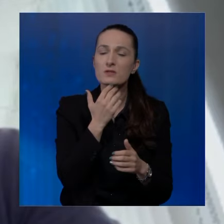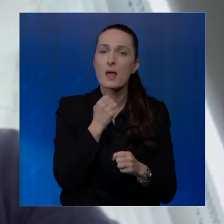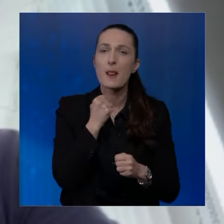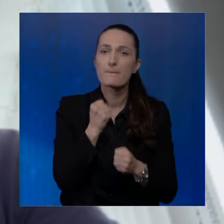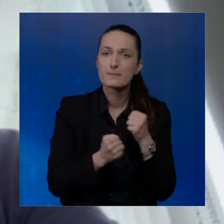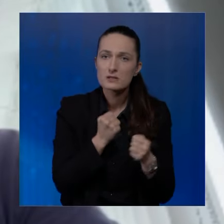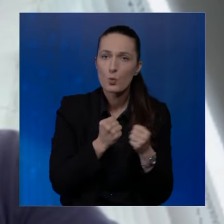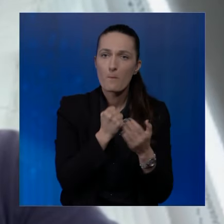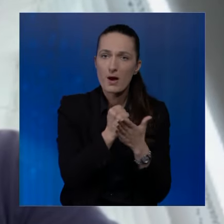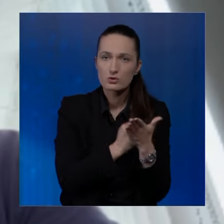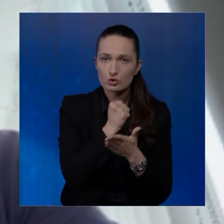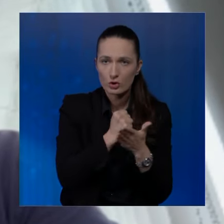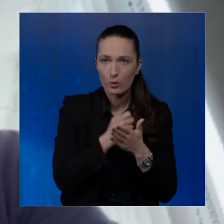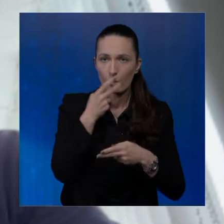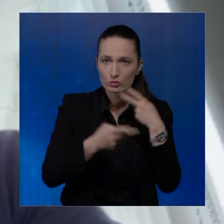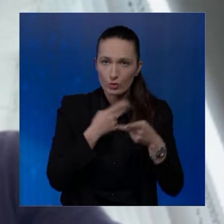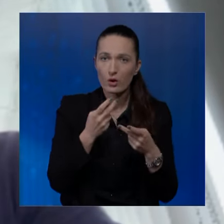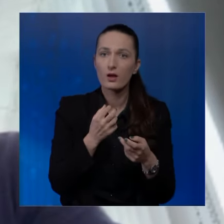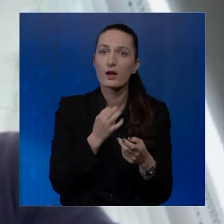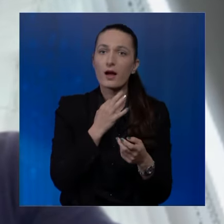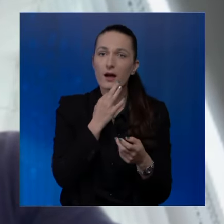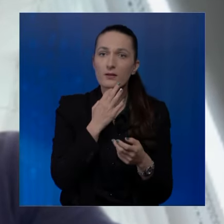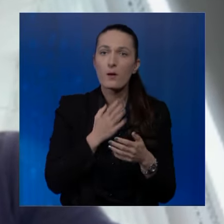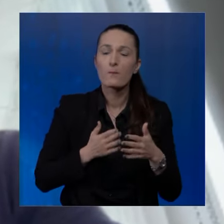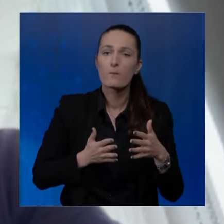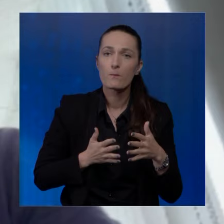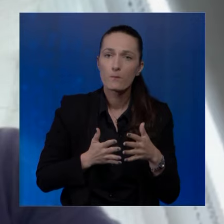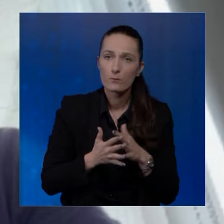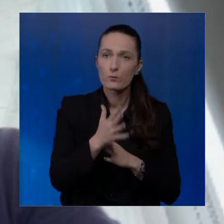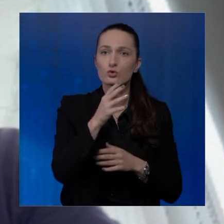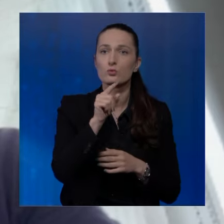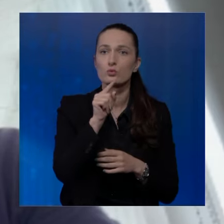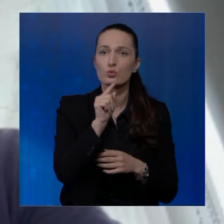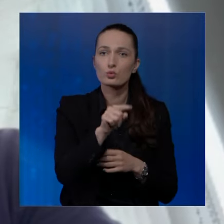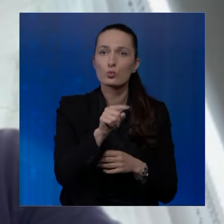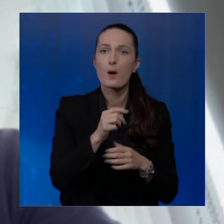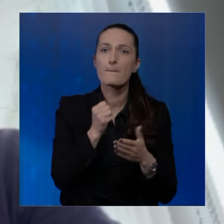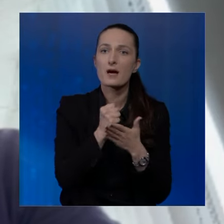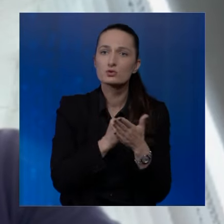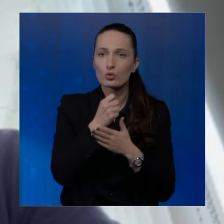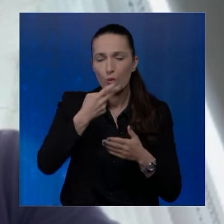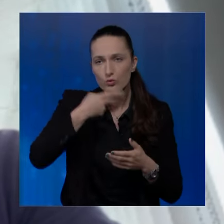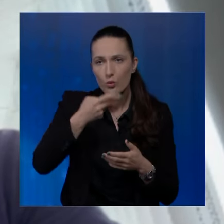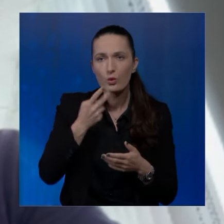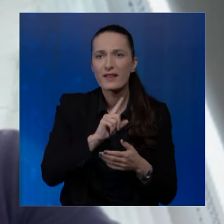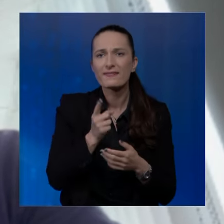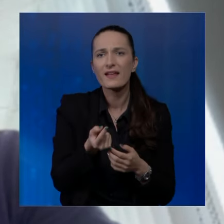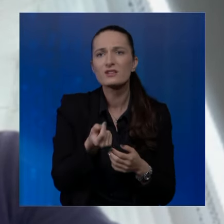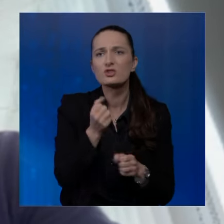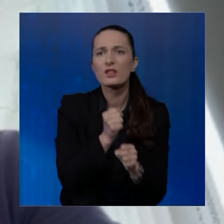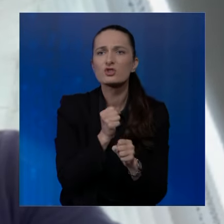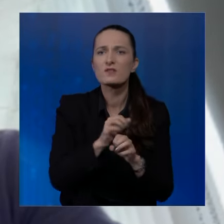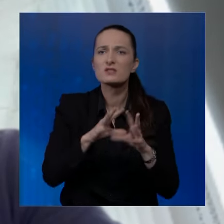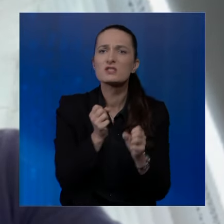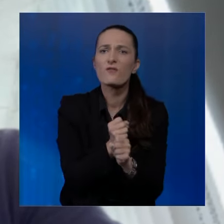BiH bez obzira, dakle, na brzinu pasoške kontrole, da i kada prođemo tu pasošku kontrolu, nerijetko se dešava,